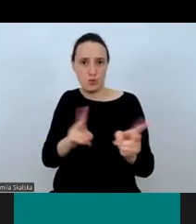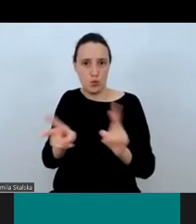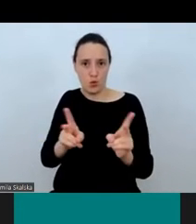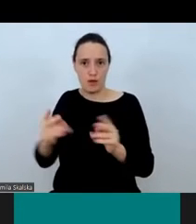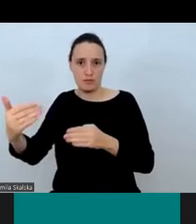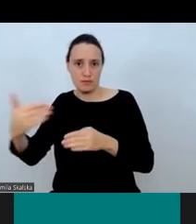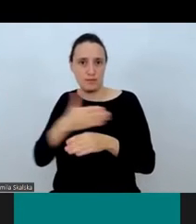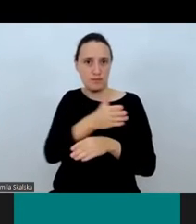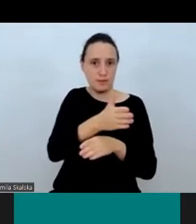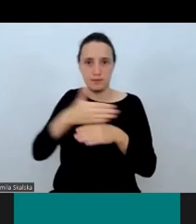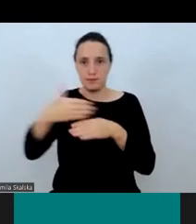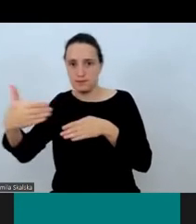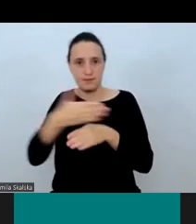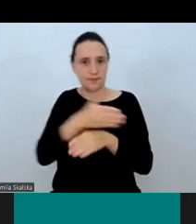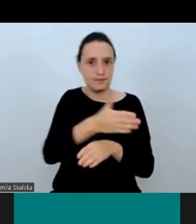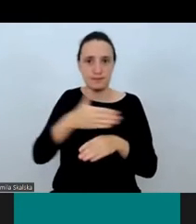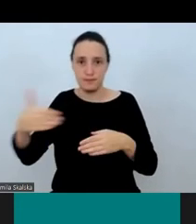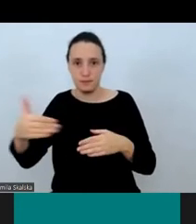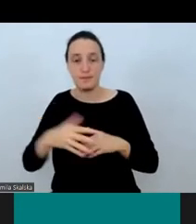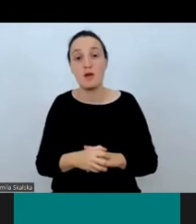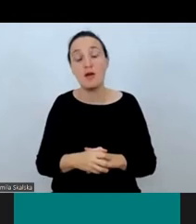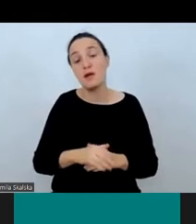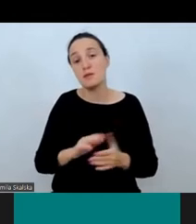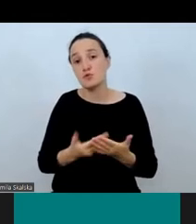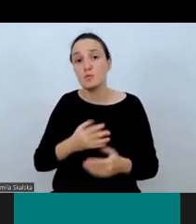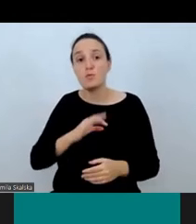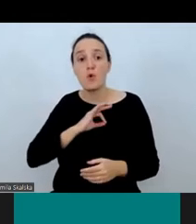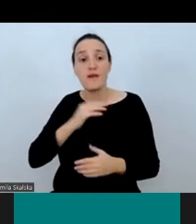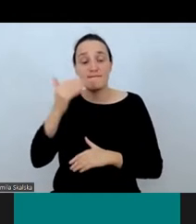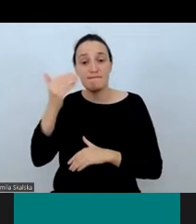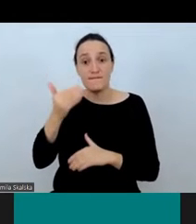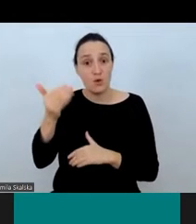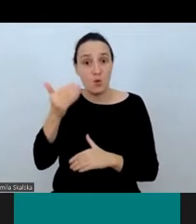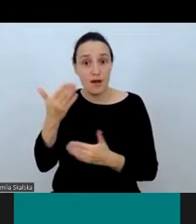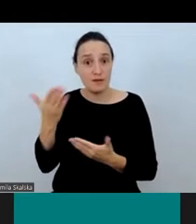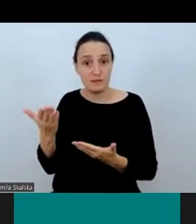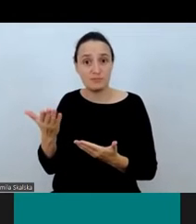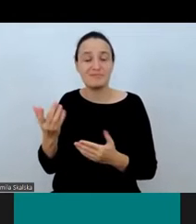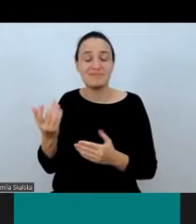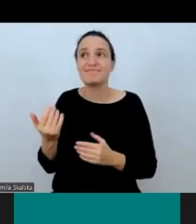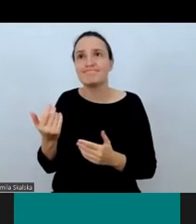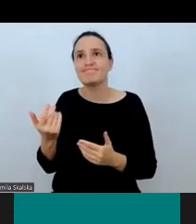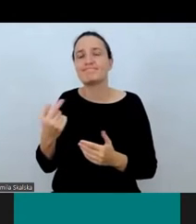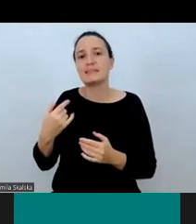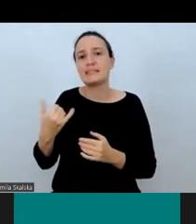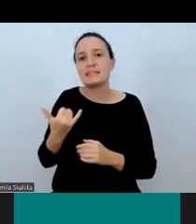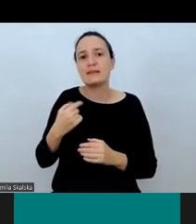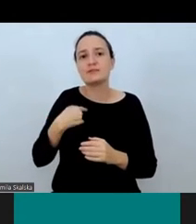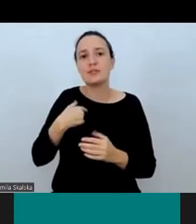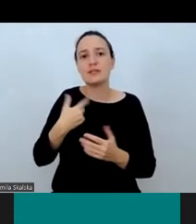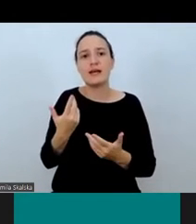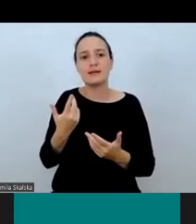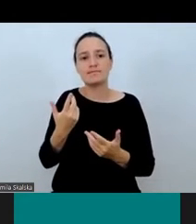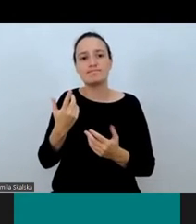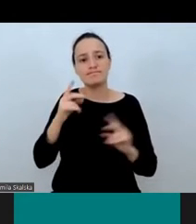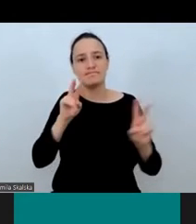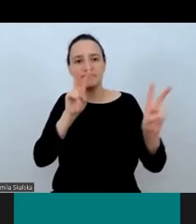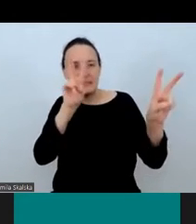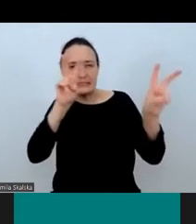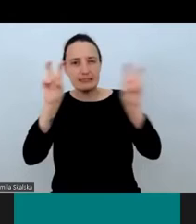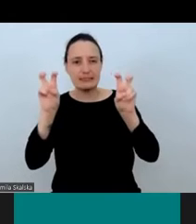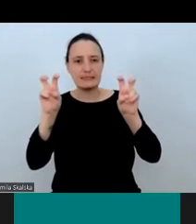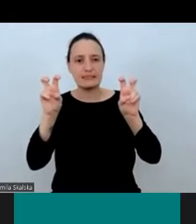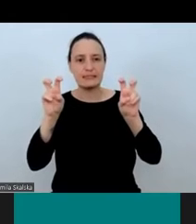Podczas moich wykładów zawsze powołuję się na ten cytat z